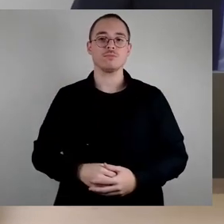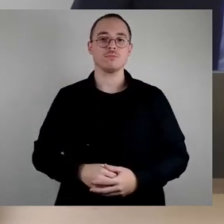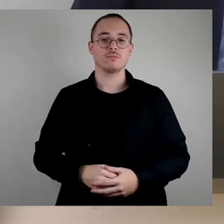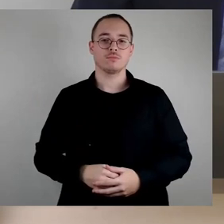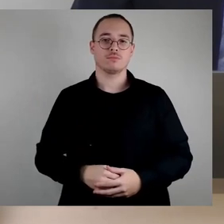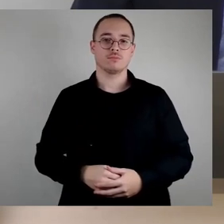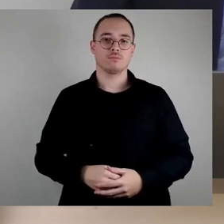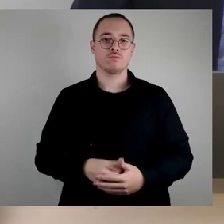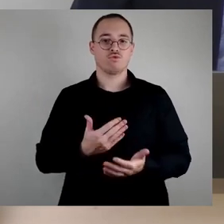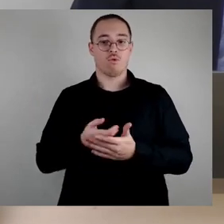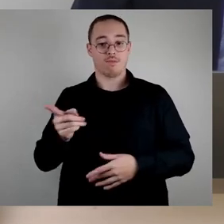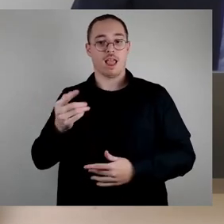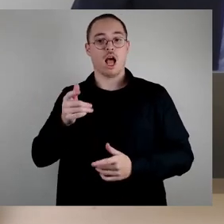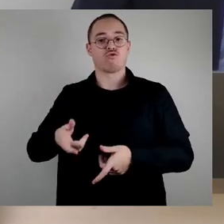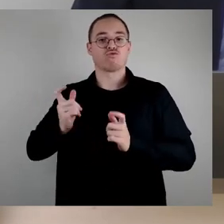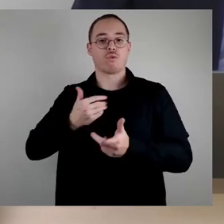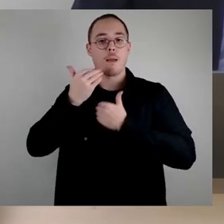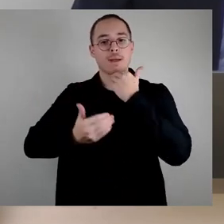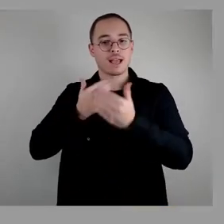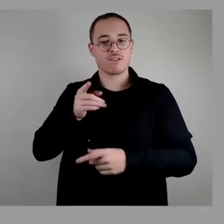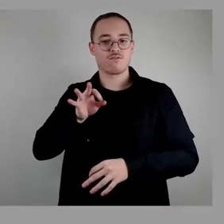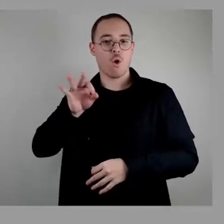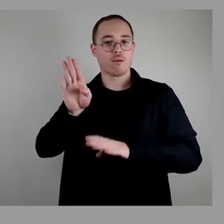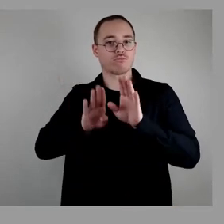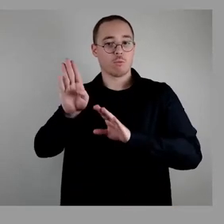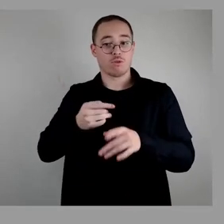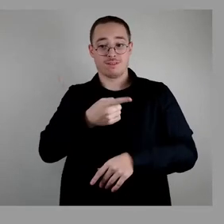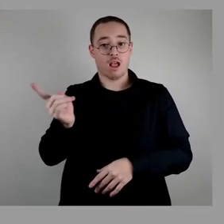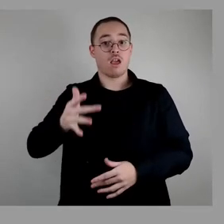Ausschussbericht zur Abstimmung stellen. Wer zustimmen möchte, bitte ich jetzt um Stimmzeichen.